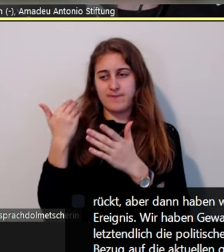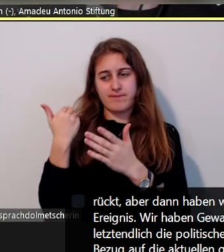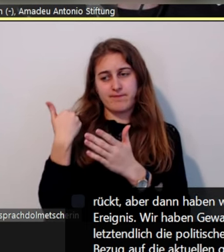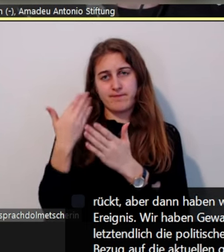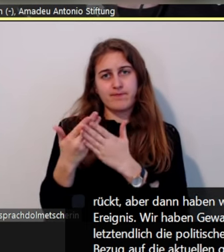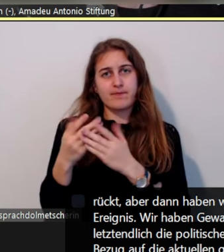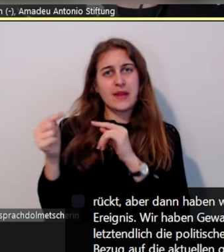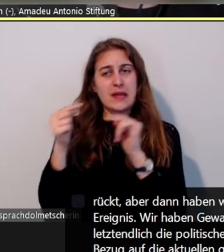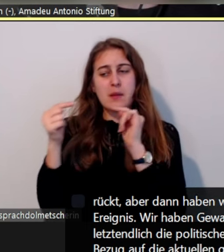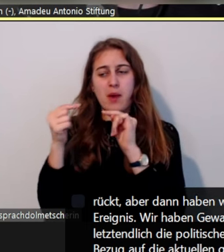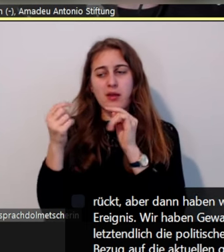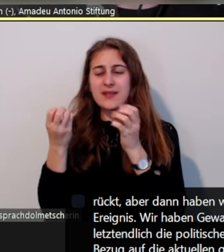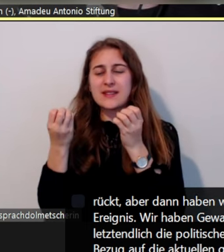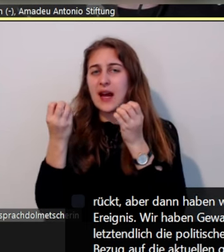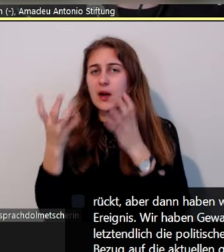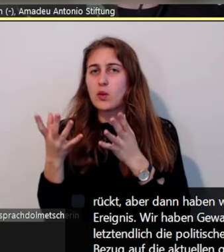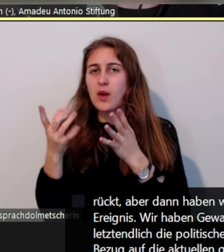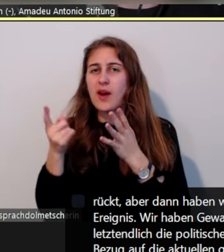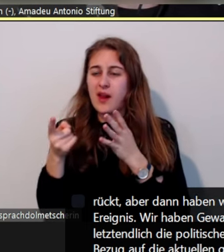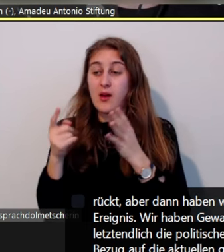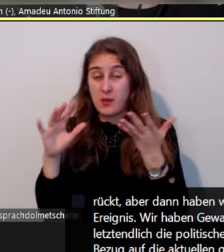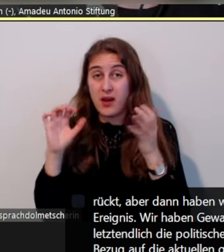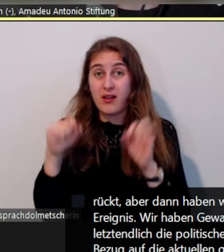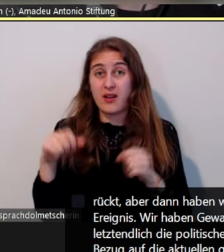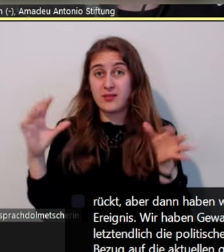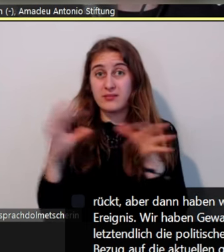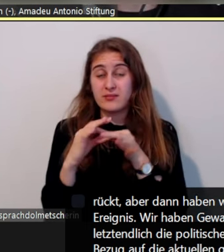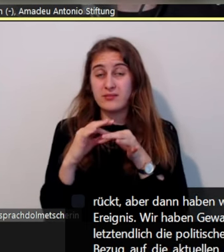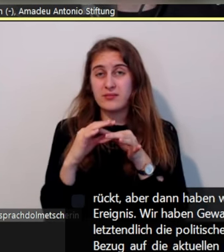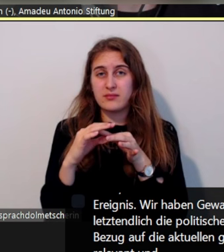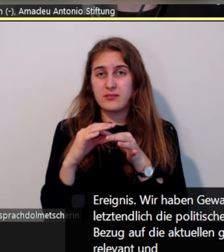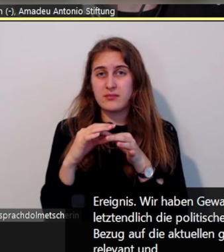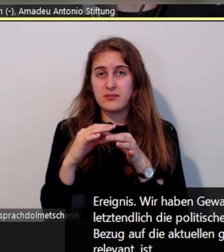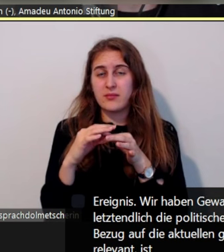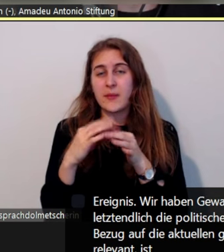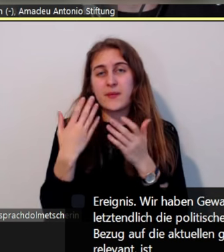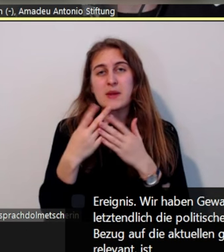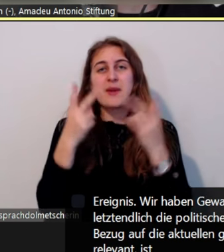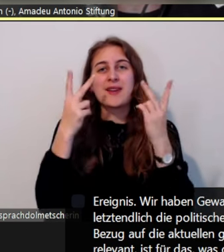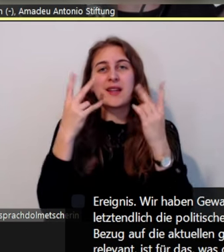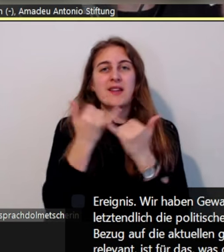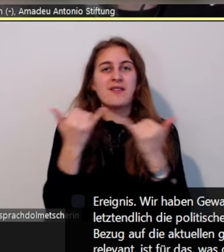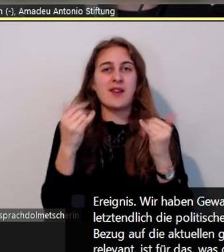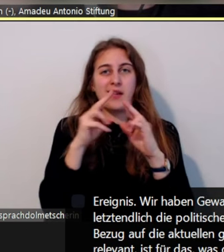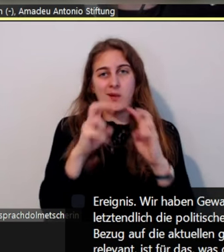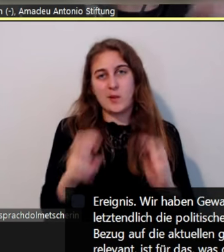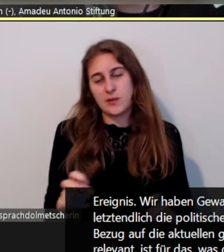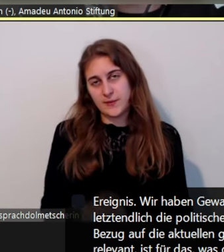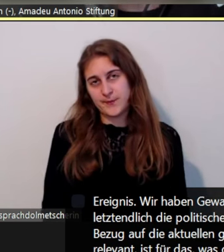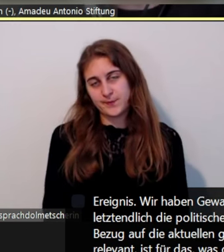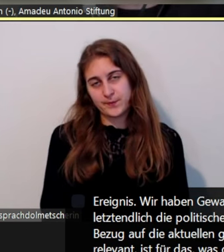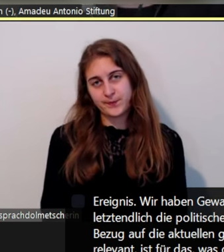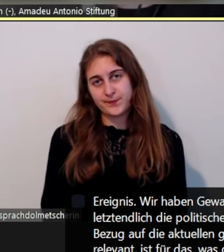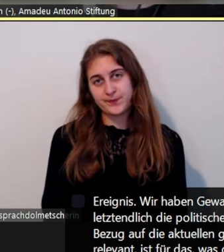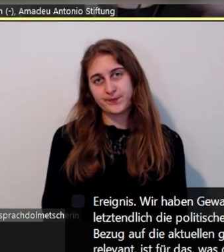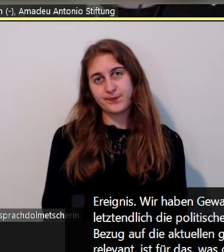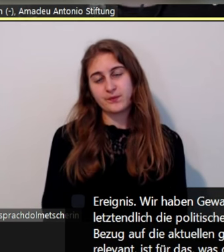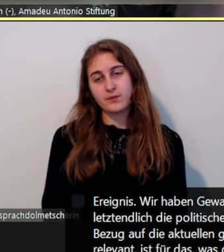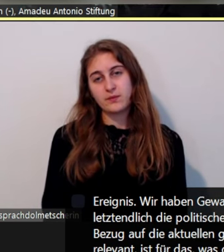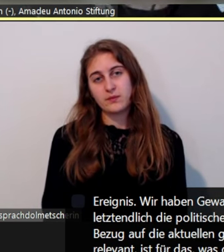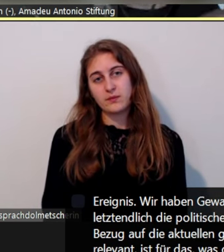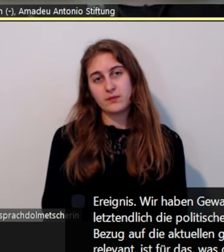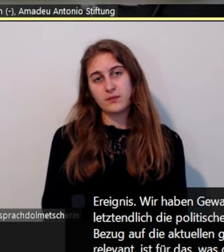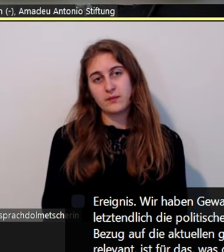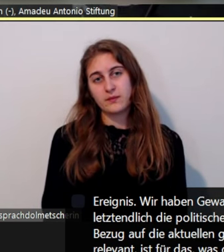Und dass es relevant ist für das, was da jetzt Vorfall oder jetzt eher in der Strafrechtslosigkeit